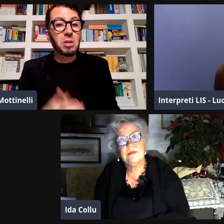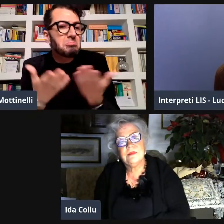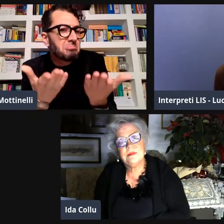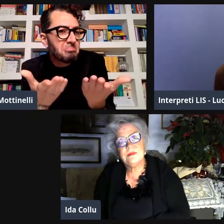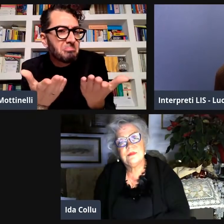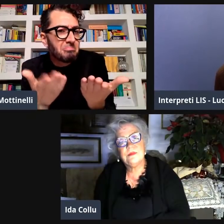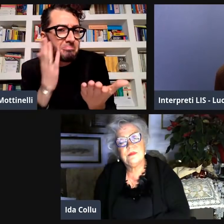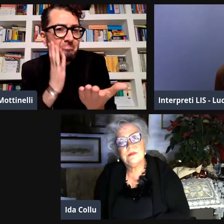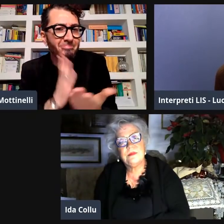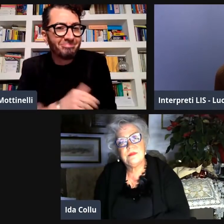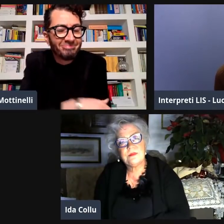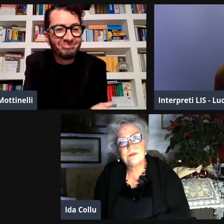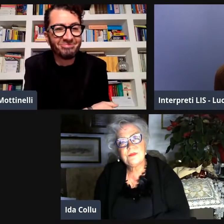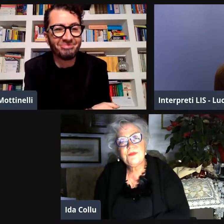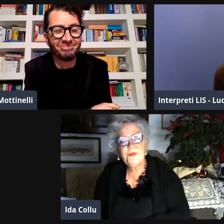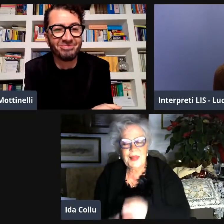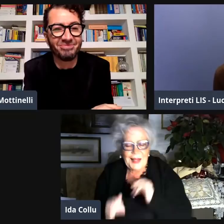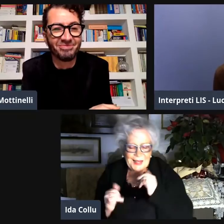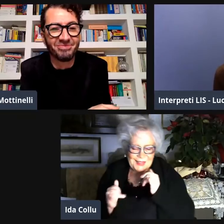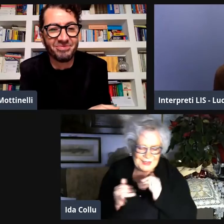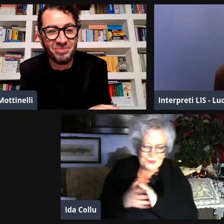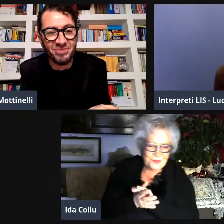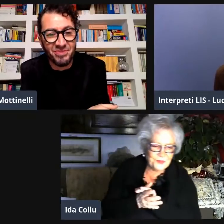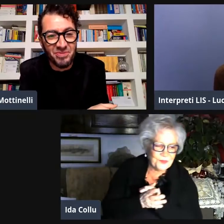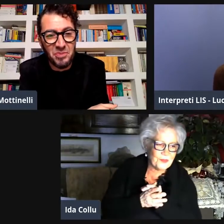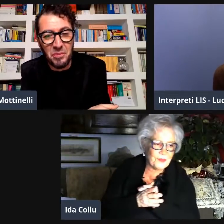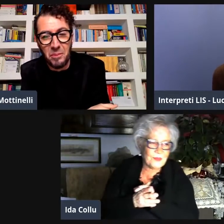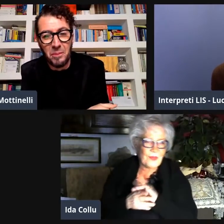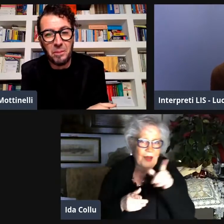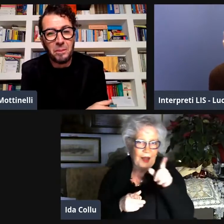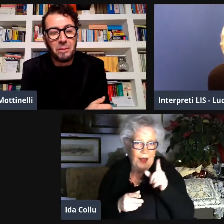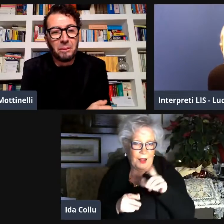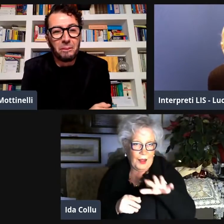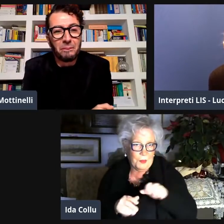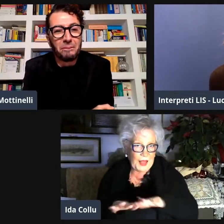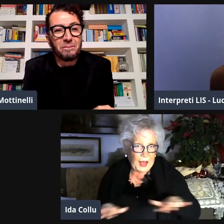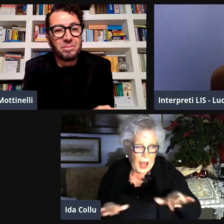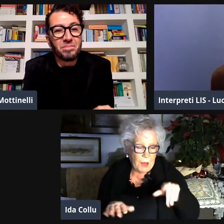morto per una malattia. Quindi, per favore, dimmi. Sì.